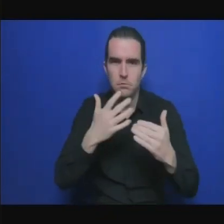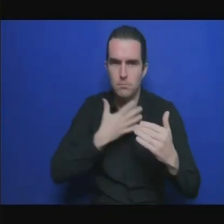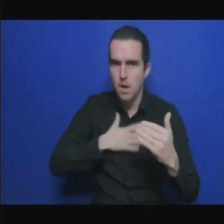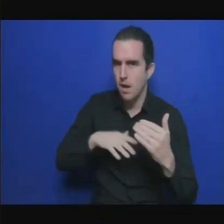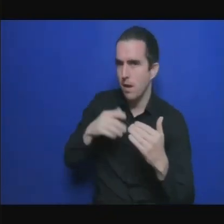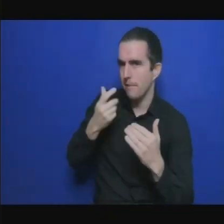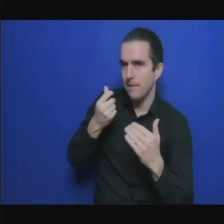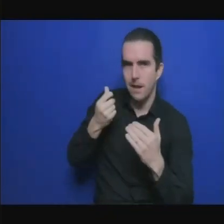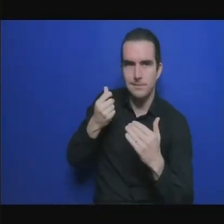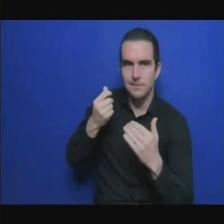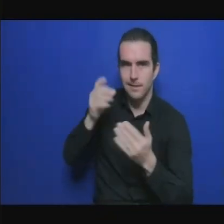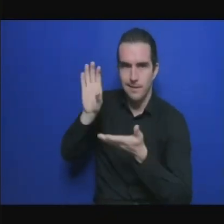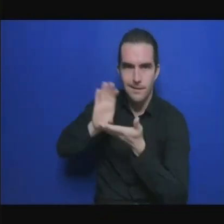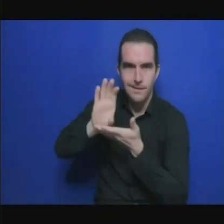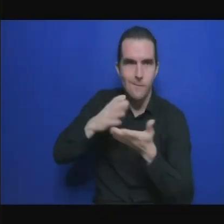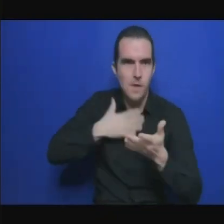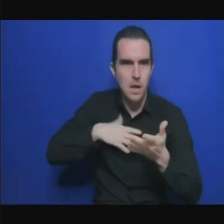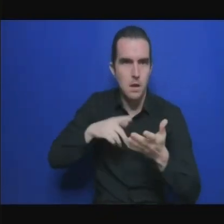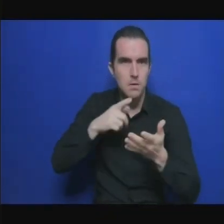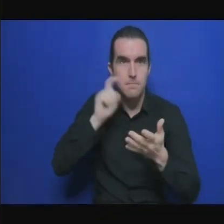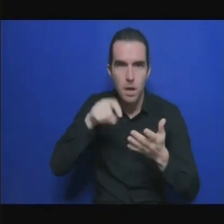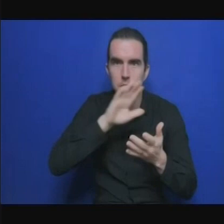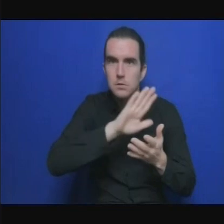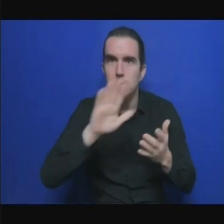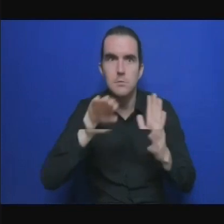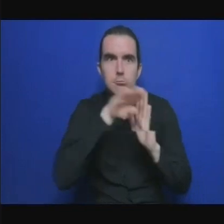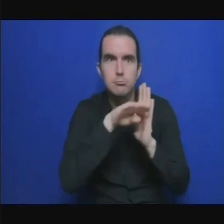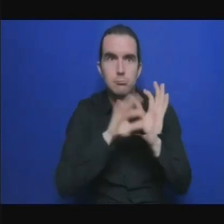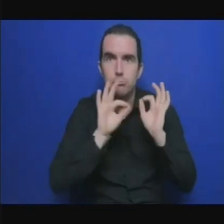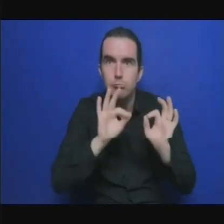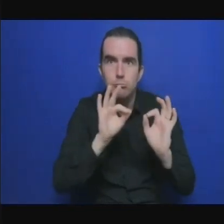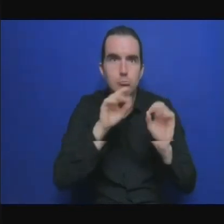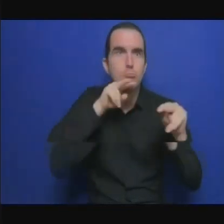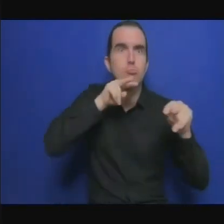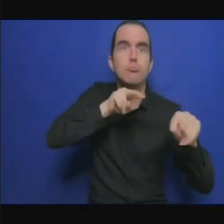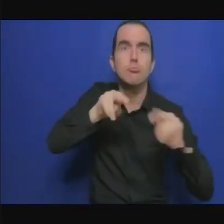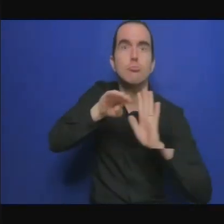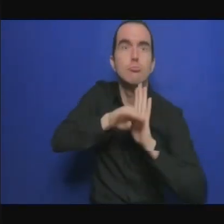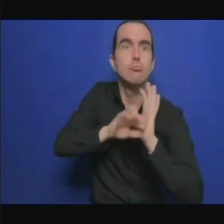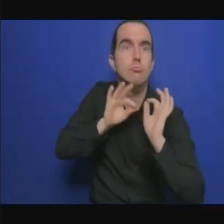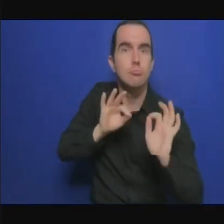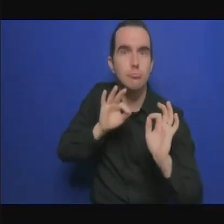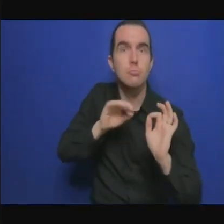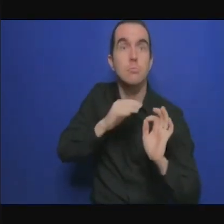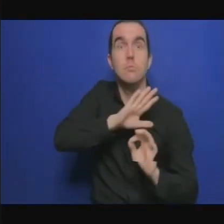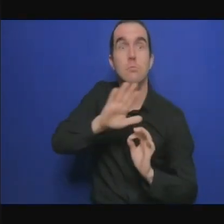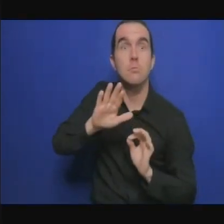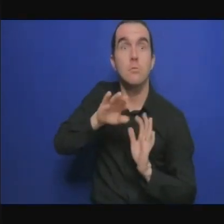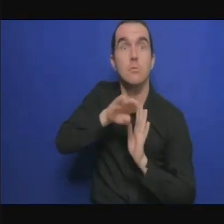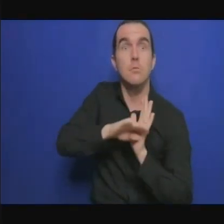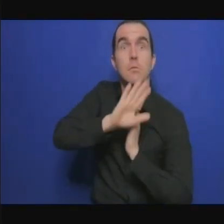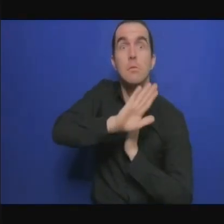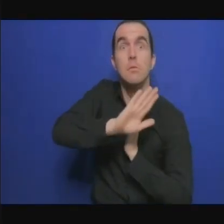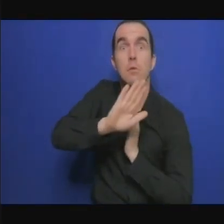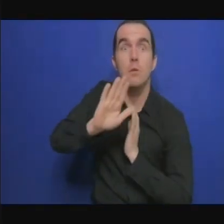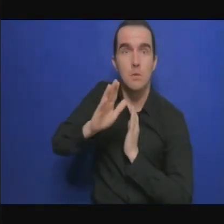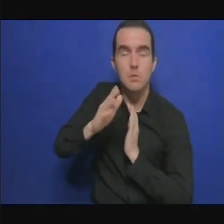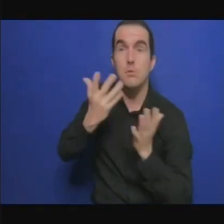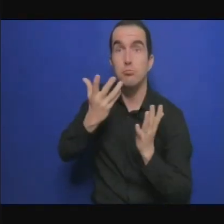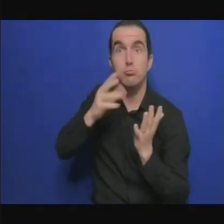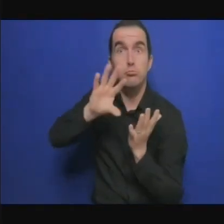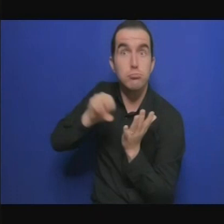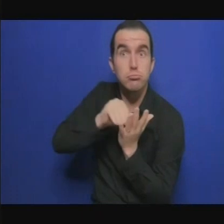a des sondages et enquêtes géologiques des relevés géologiques pour recenser les éléments pouvant être